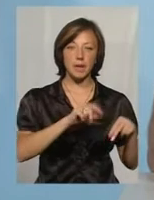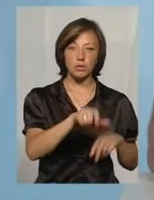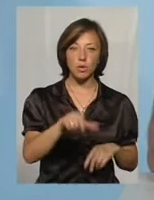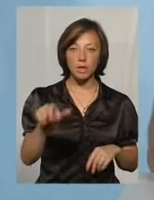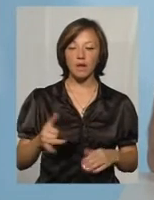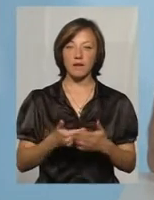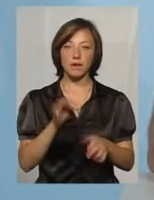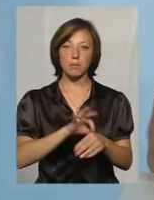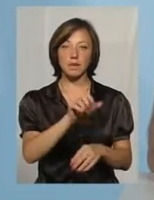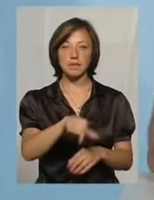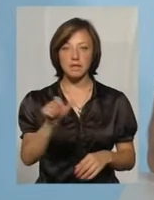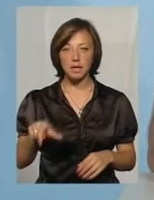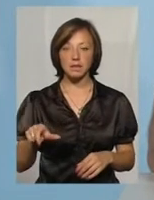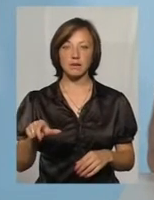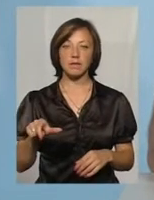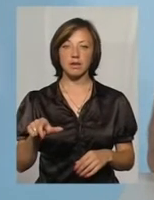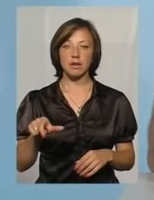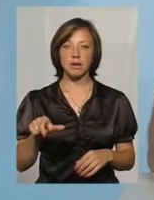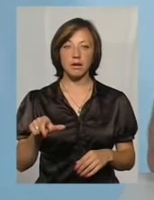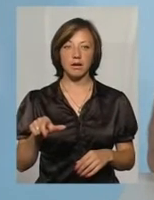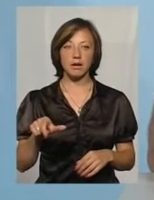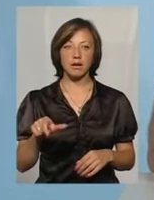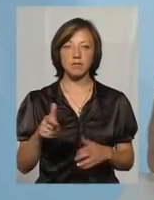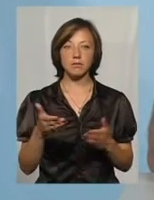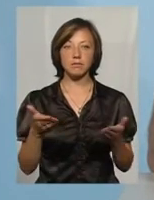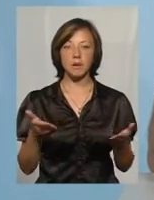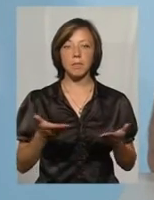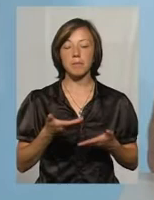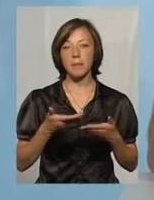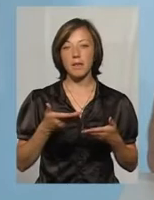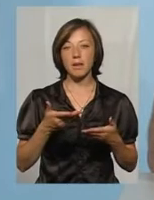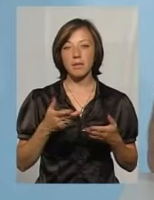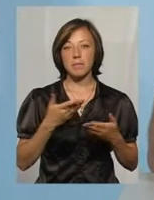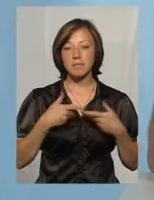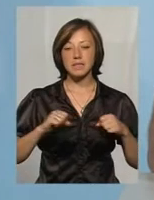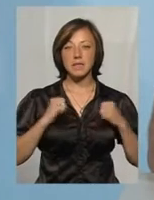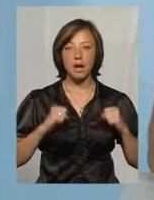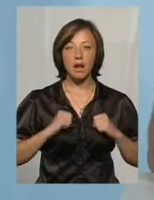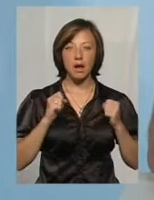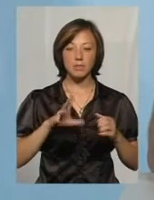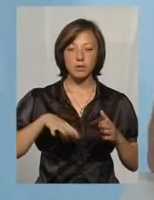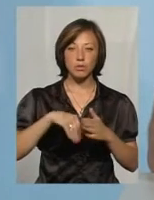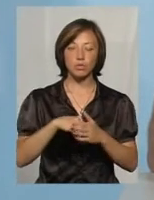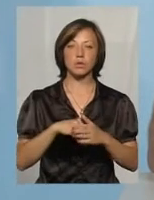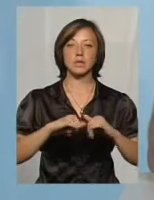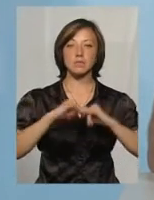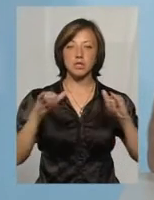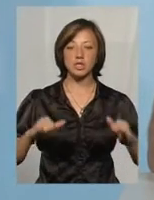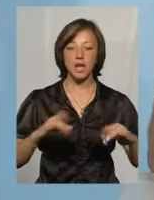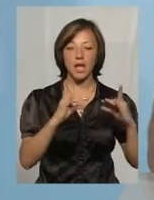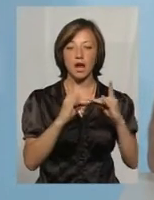пацієнтів, викликає негативні емоції. Ми стараємося за рахунок збільшення ліжкового фонду,